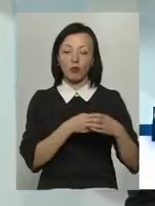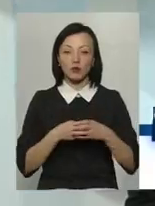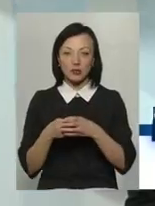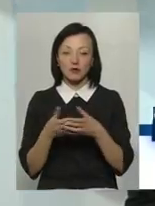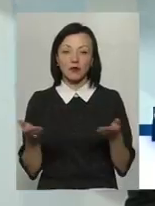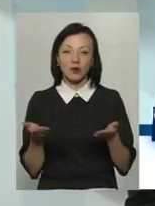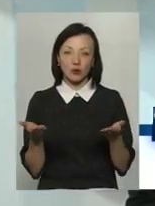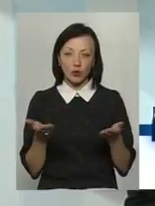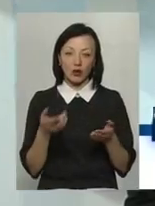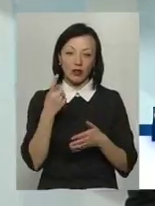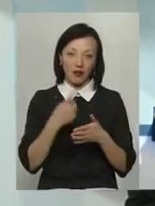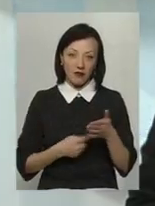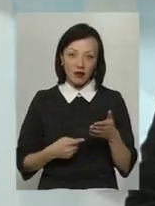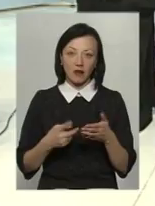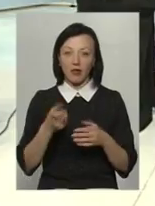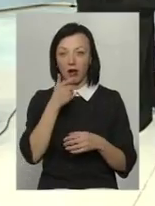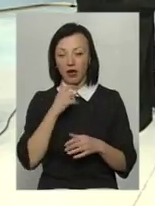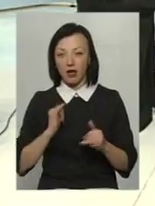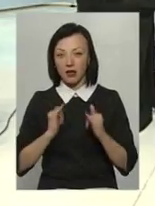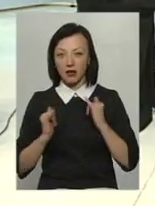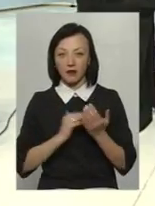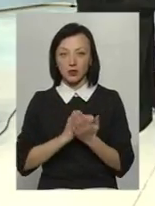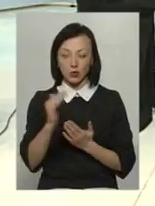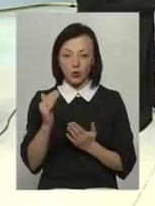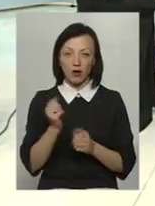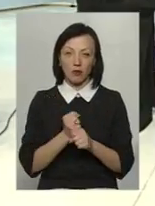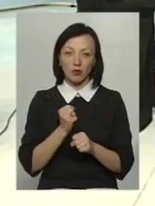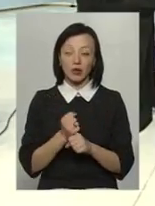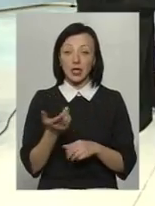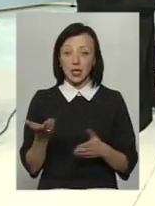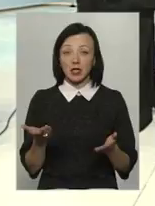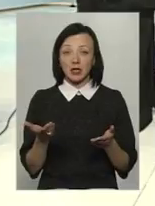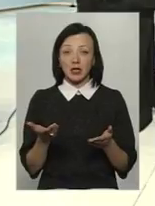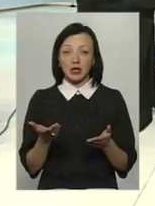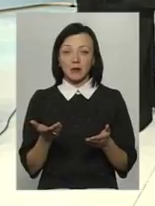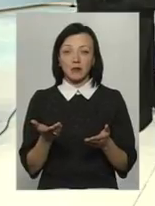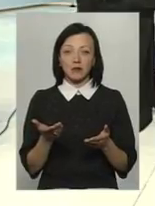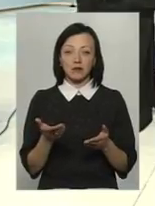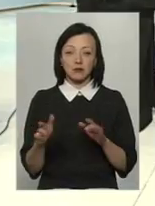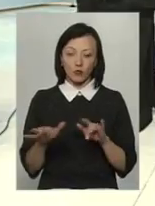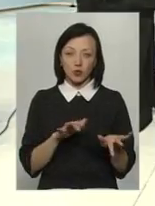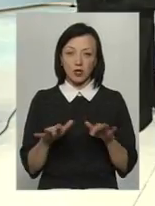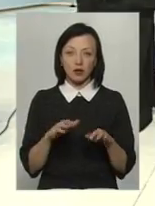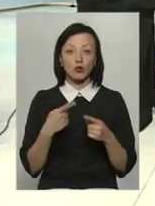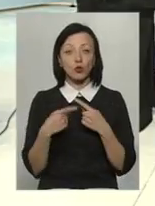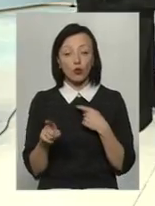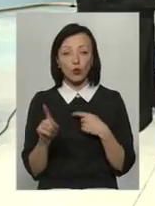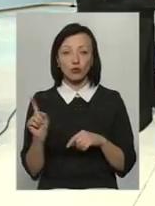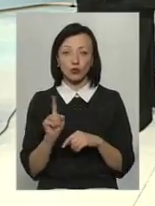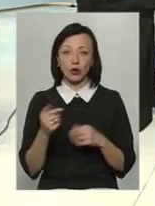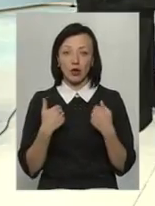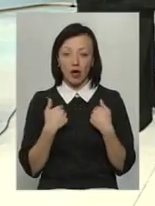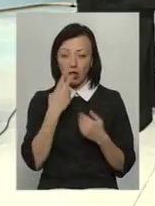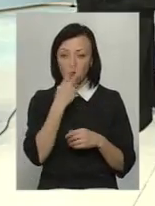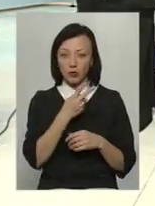на доверію, на етиці, на высокоєтиці. Оно вполне функціонується. Другое, що я